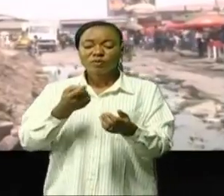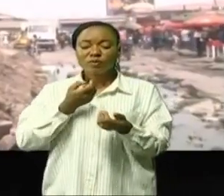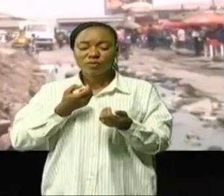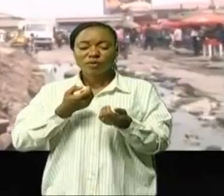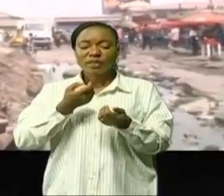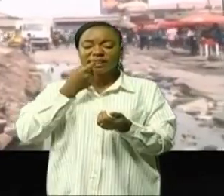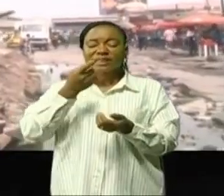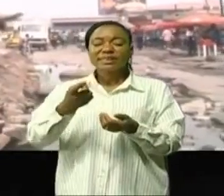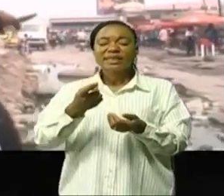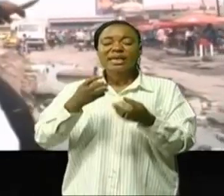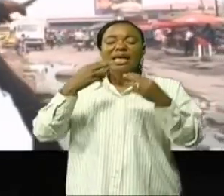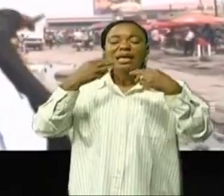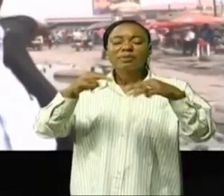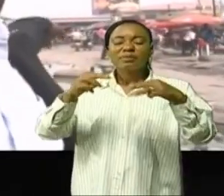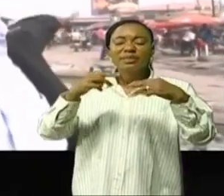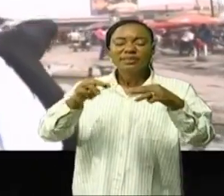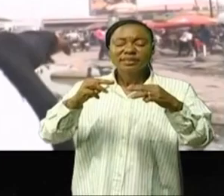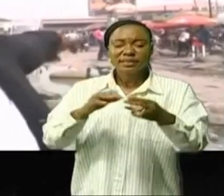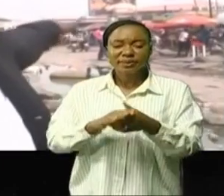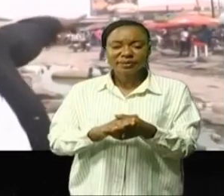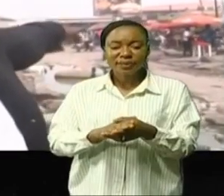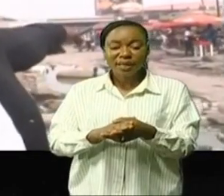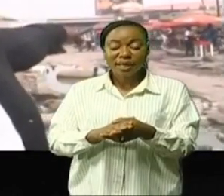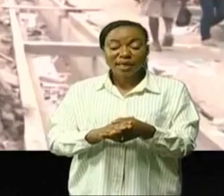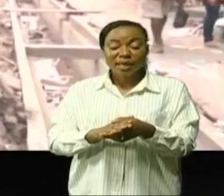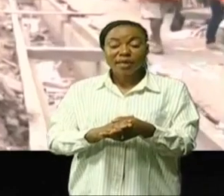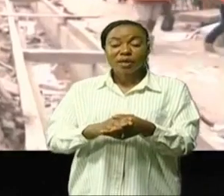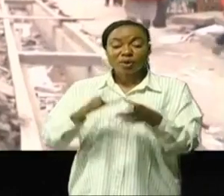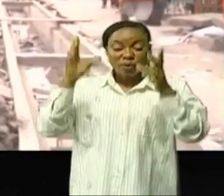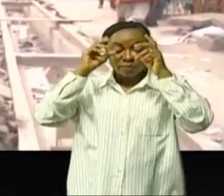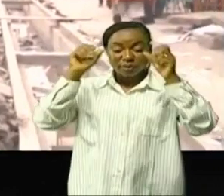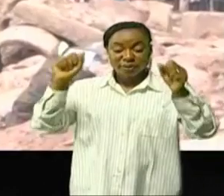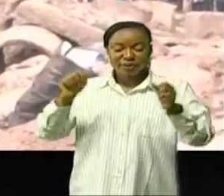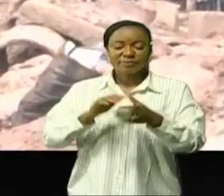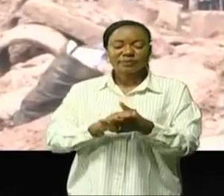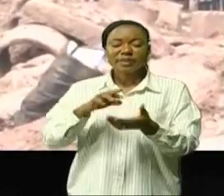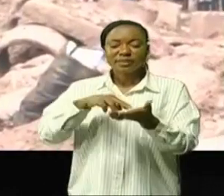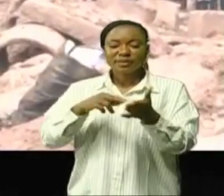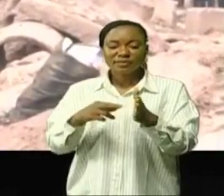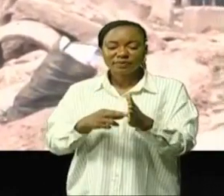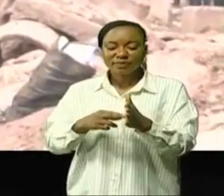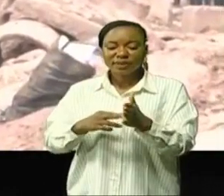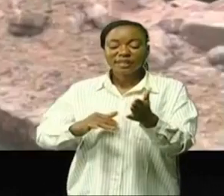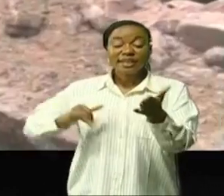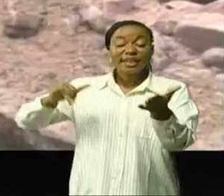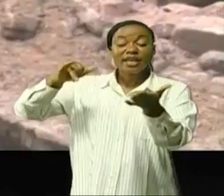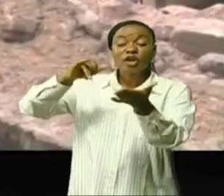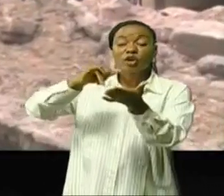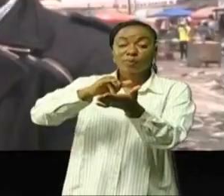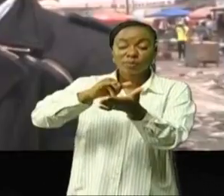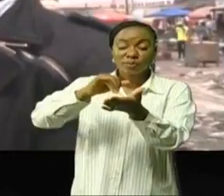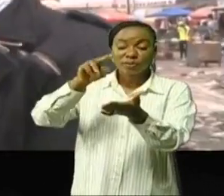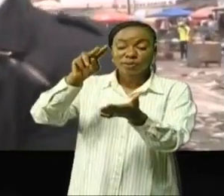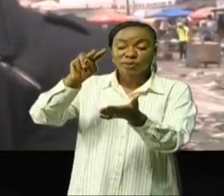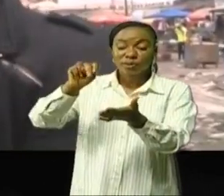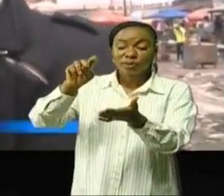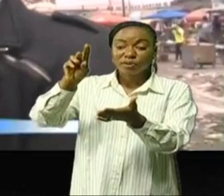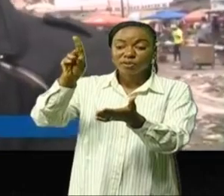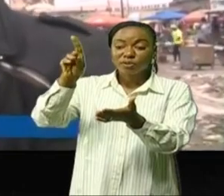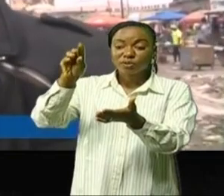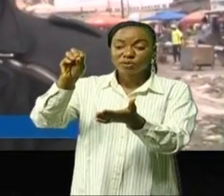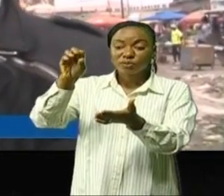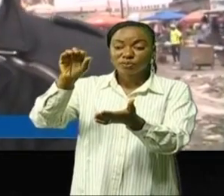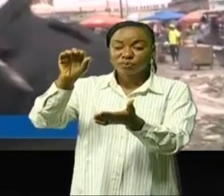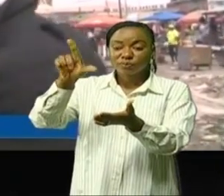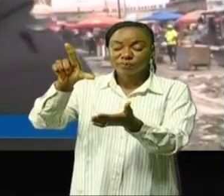avenir quitte l'aéroport national d'Indolo l'aéroport historique donc il y a nécessité que cette route soit vraiment en